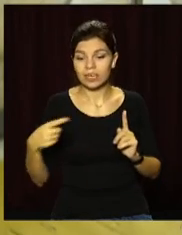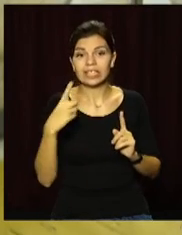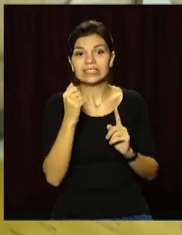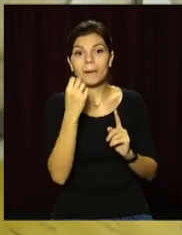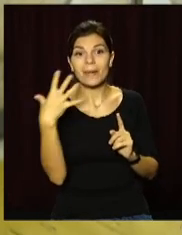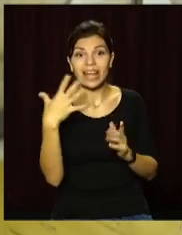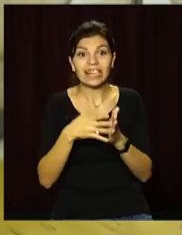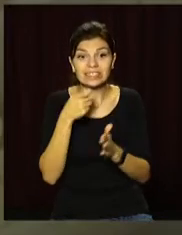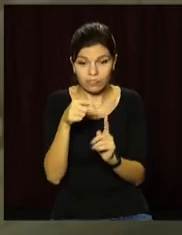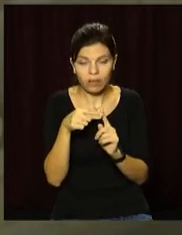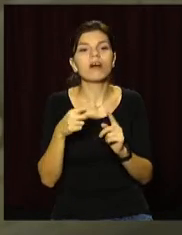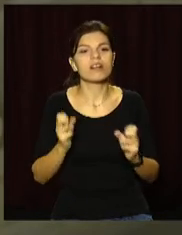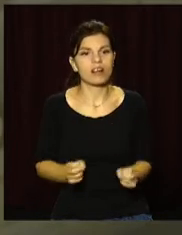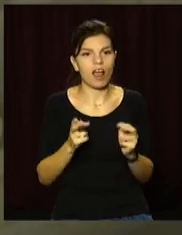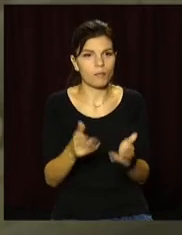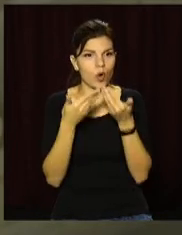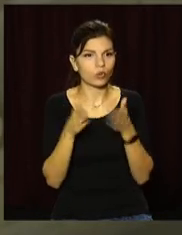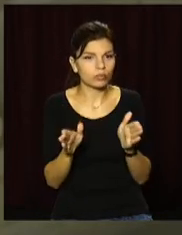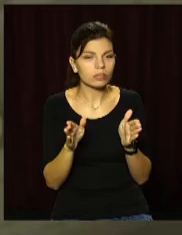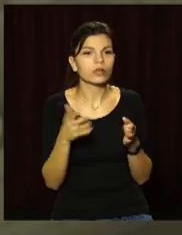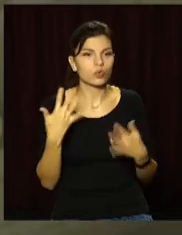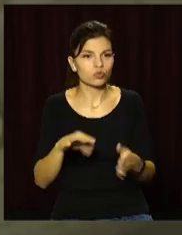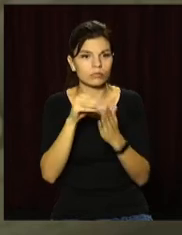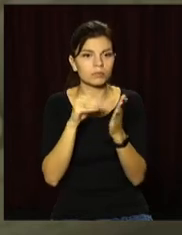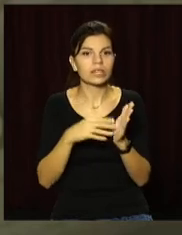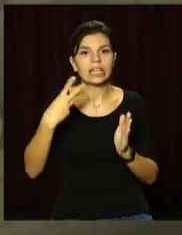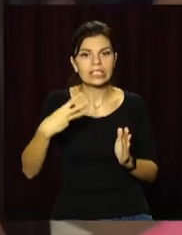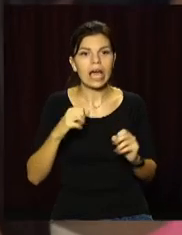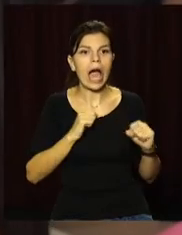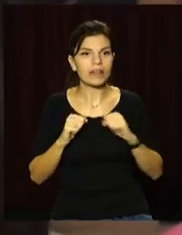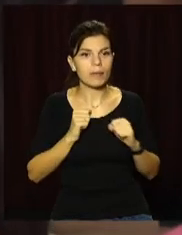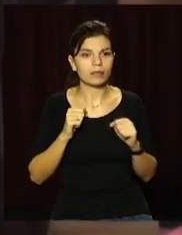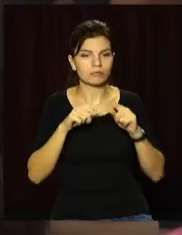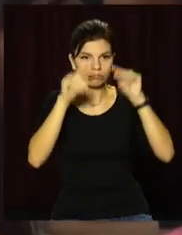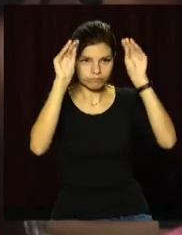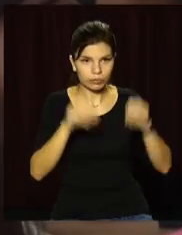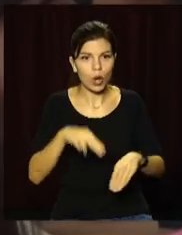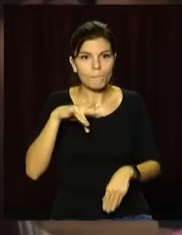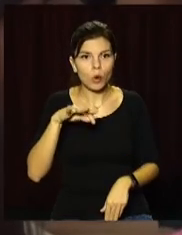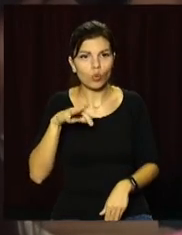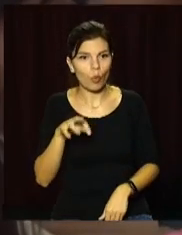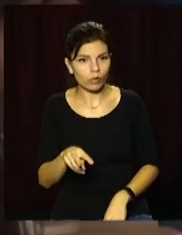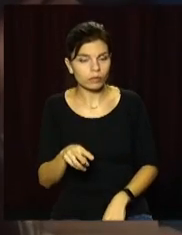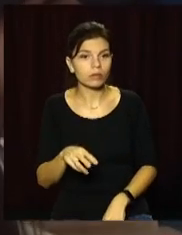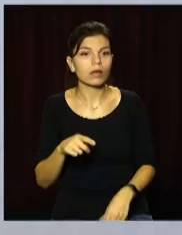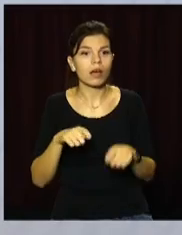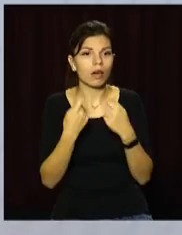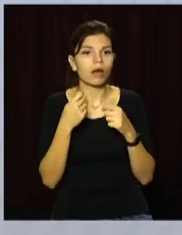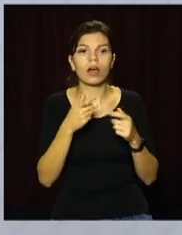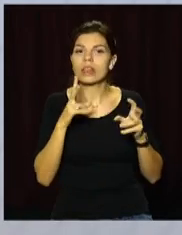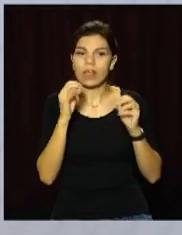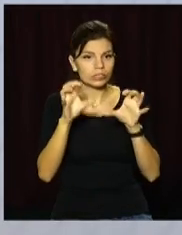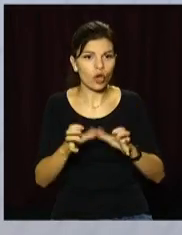заявами відкрито кримінальне провадження та складено 30 адмінпротоколів. Найбільш поширені правопорушення, незаконна